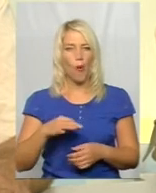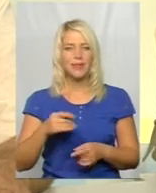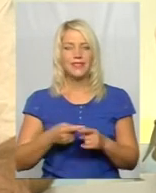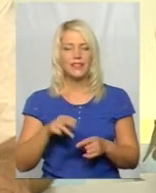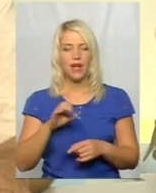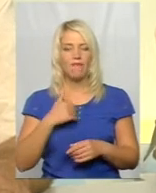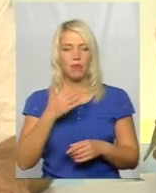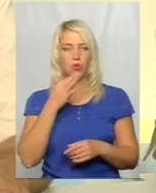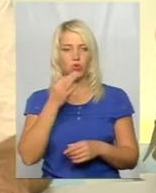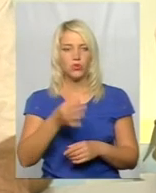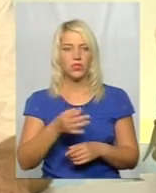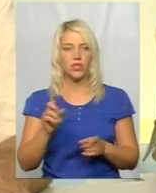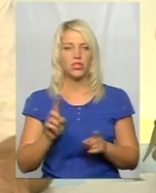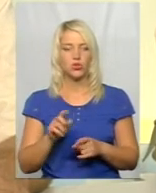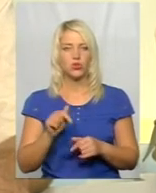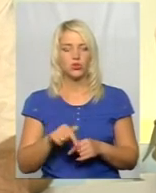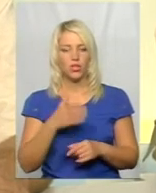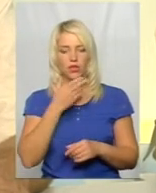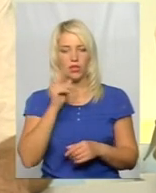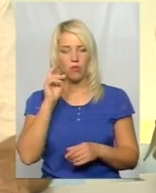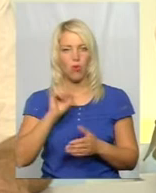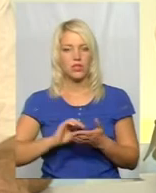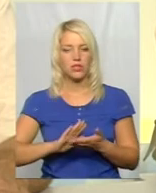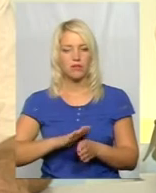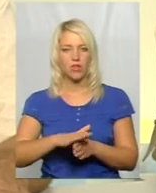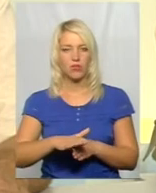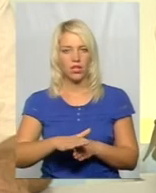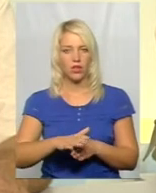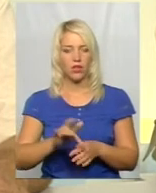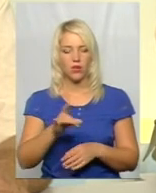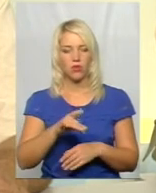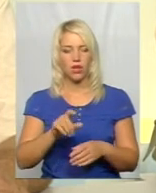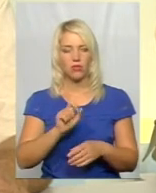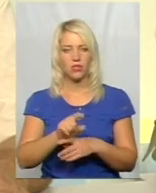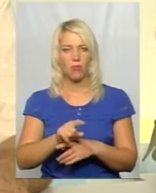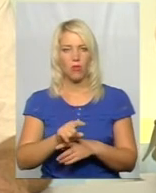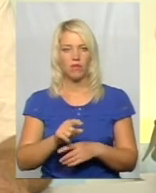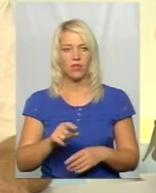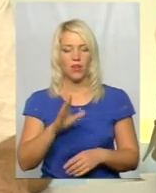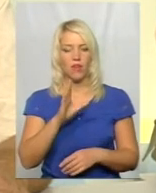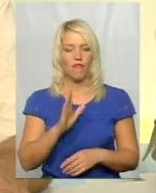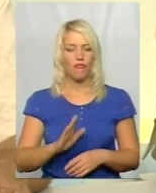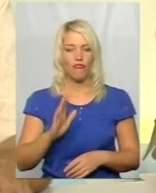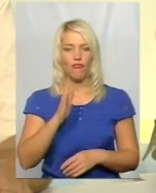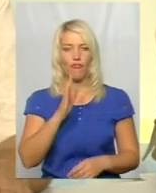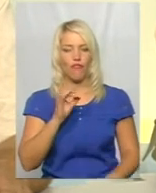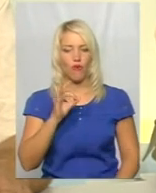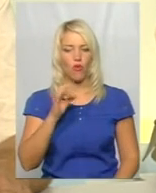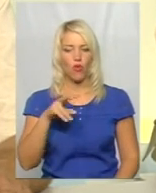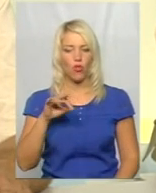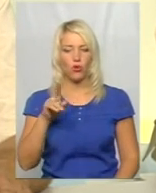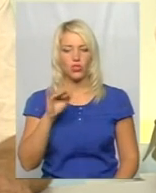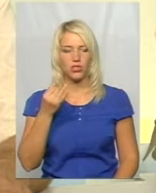то я вам хочу сказати, що тут гарний показник виконання регіонального замовлення у Волочиському промислово-аграрному